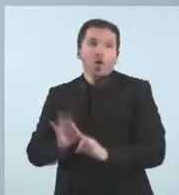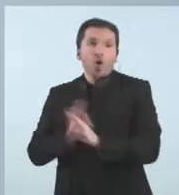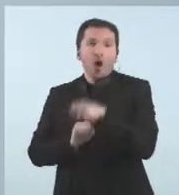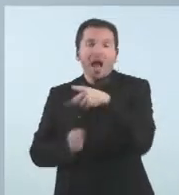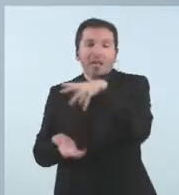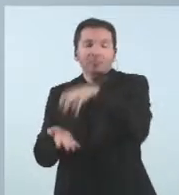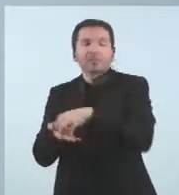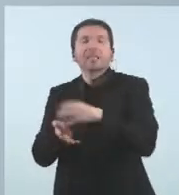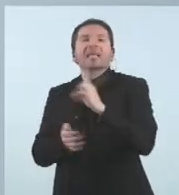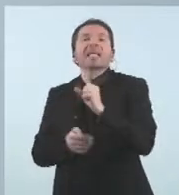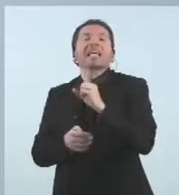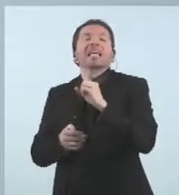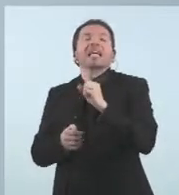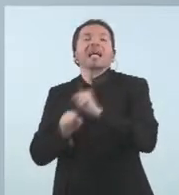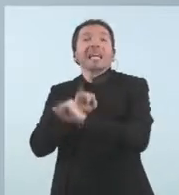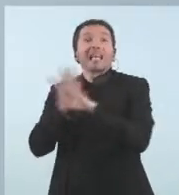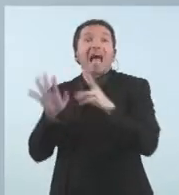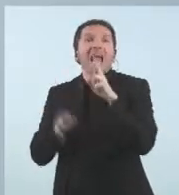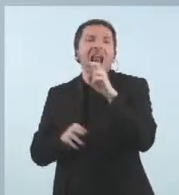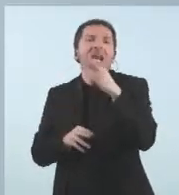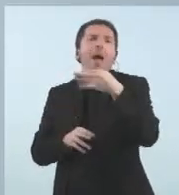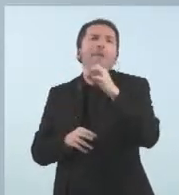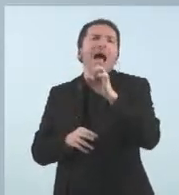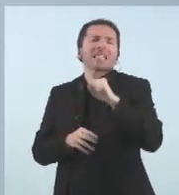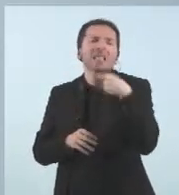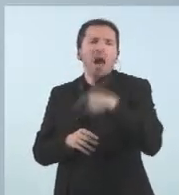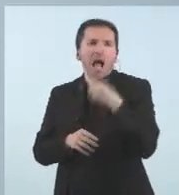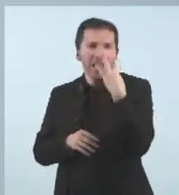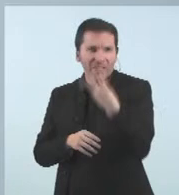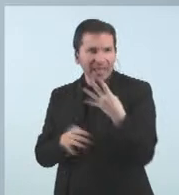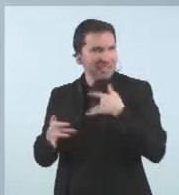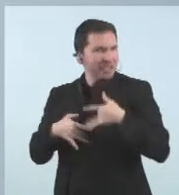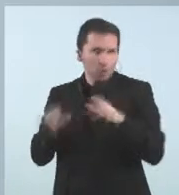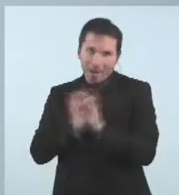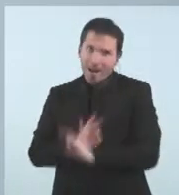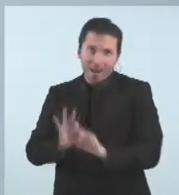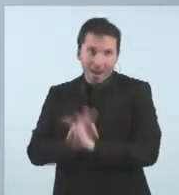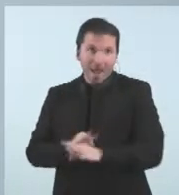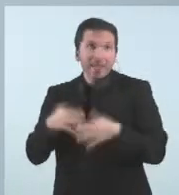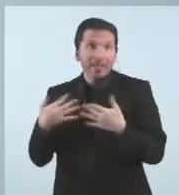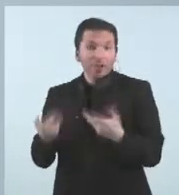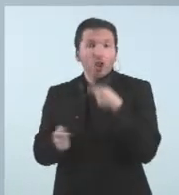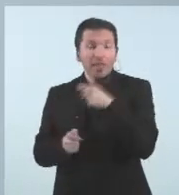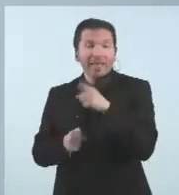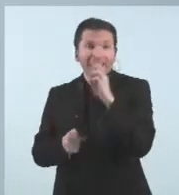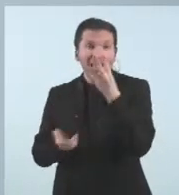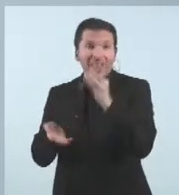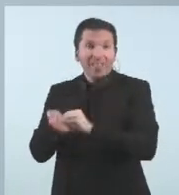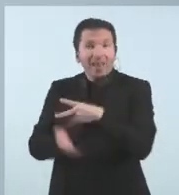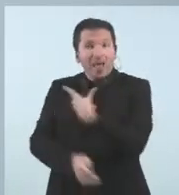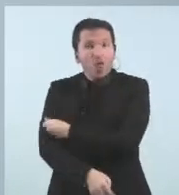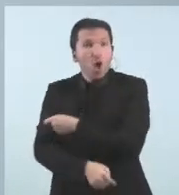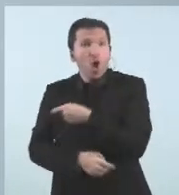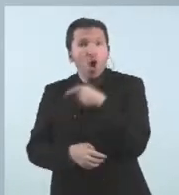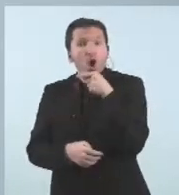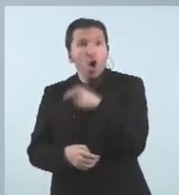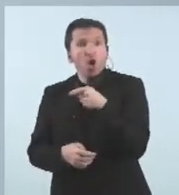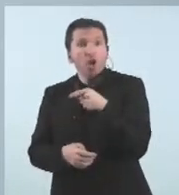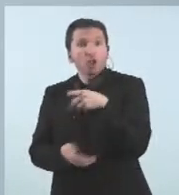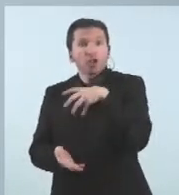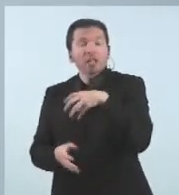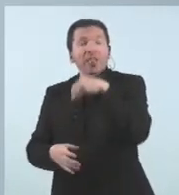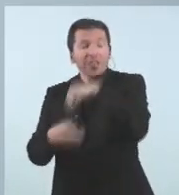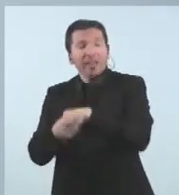tres també asimptomàtiques. Per tant, gràcies a aquesta tercera dosi que s'ha pogut posar en els centres